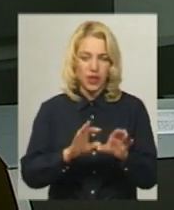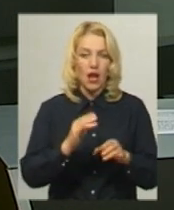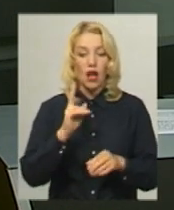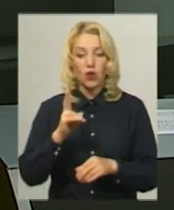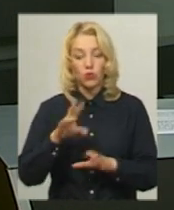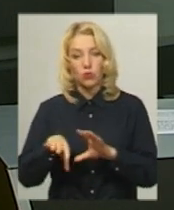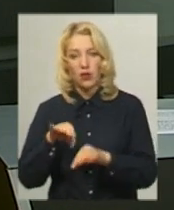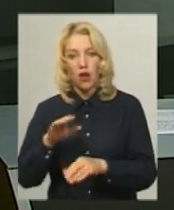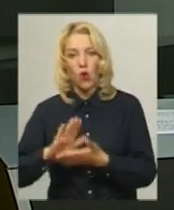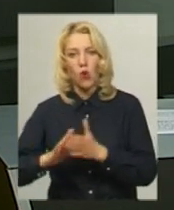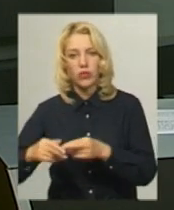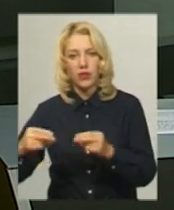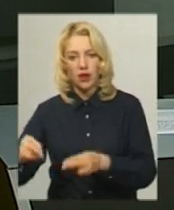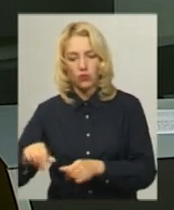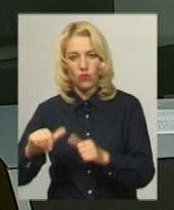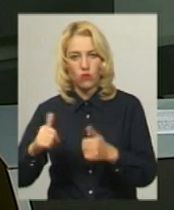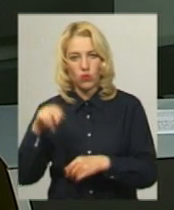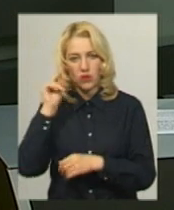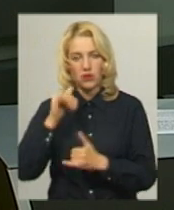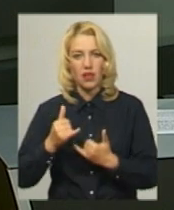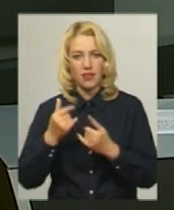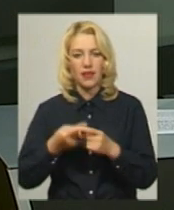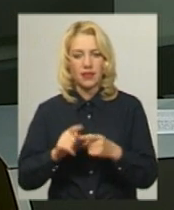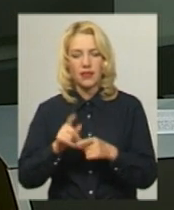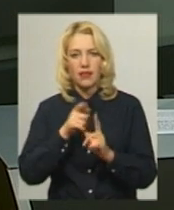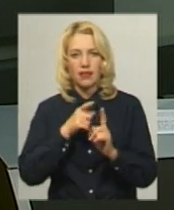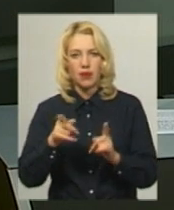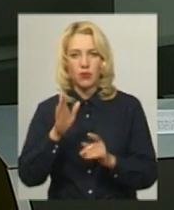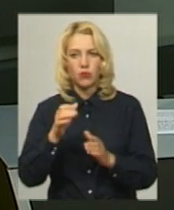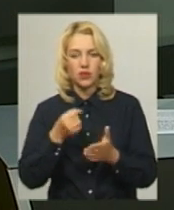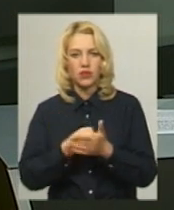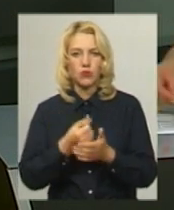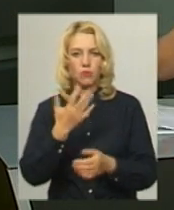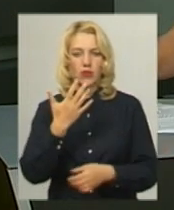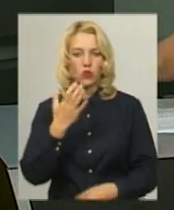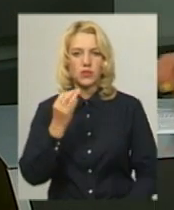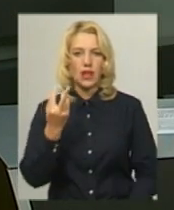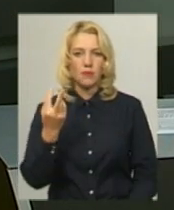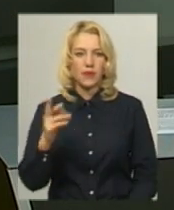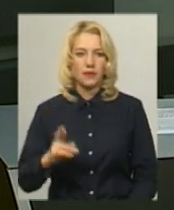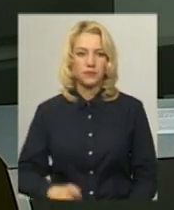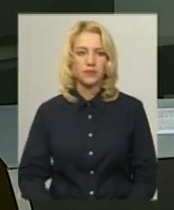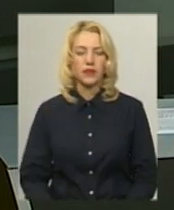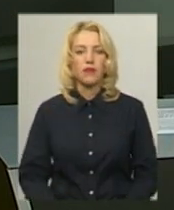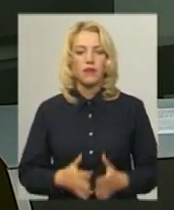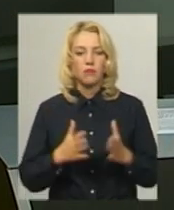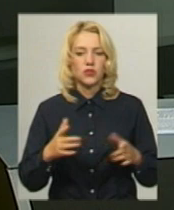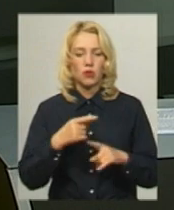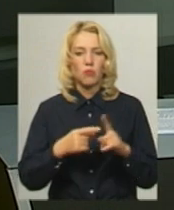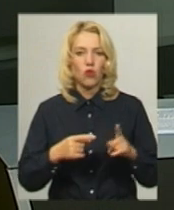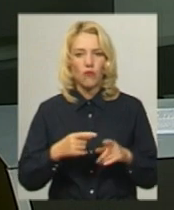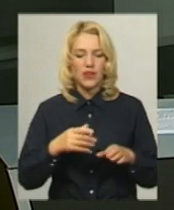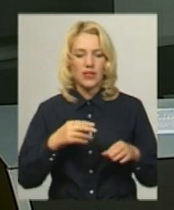обере контрактну форму навчання, то для таких вступників цей термін триватиме до 5 серпня. Більше половини